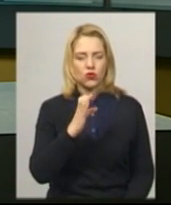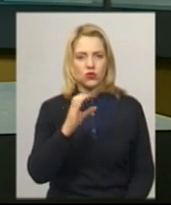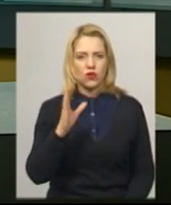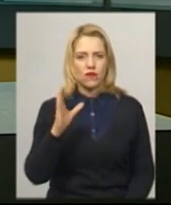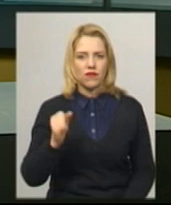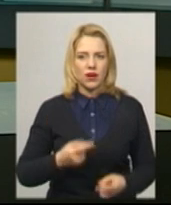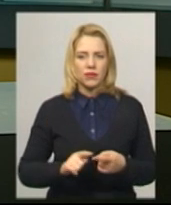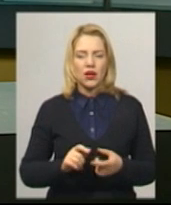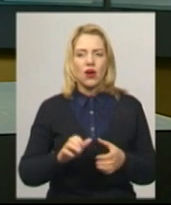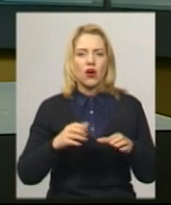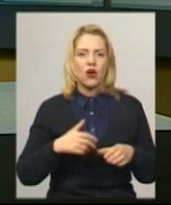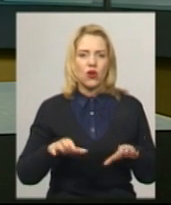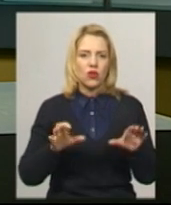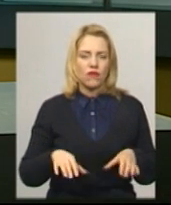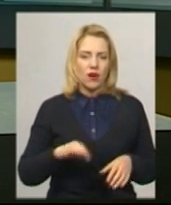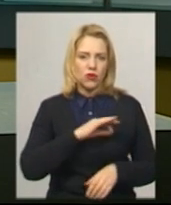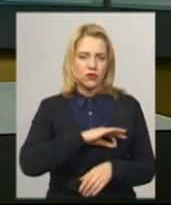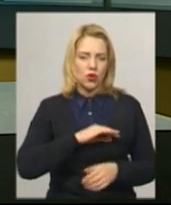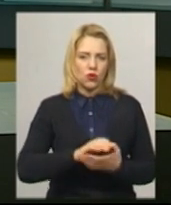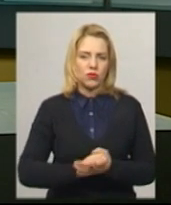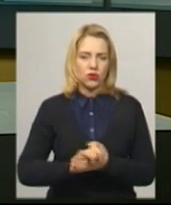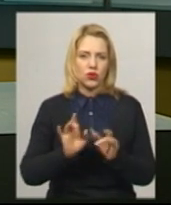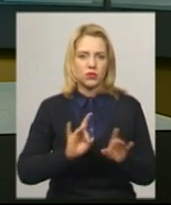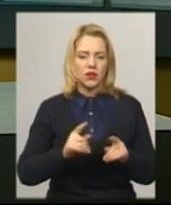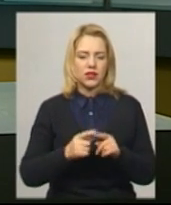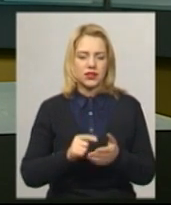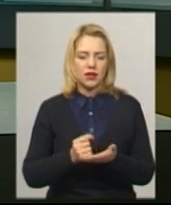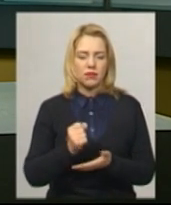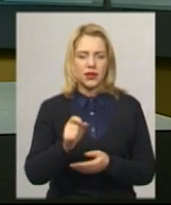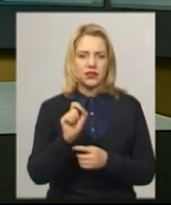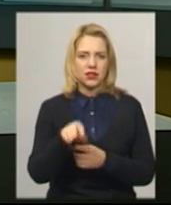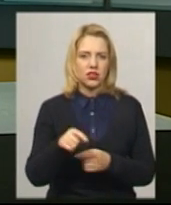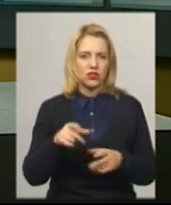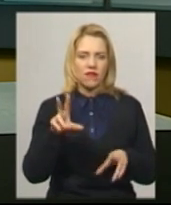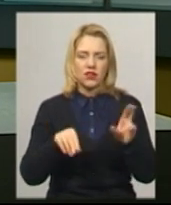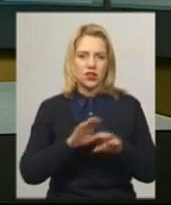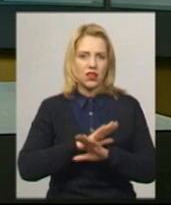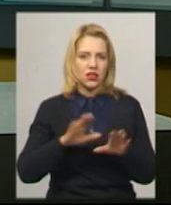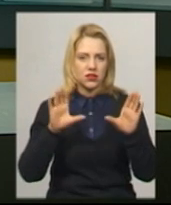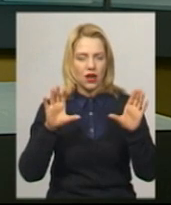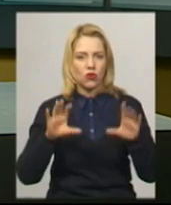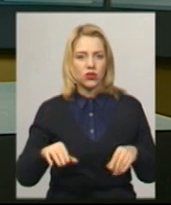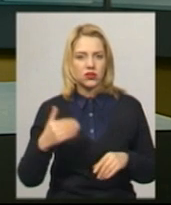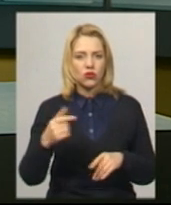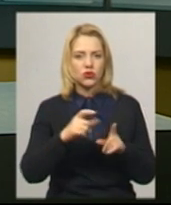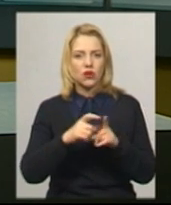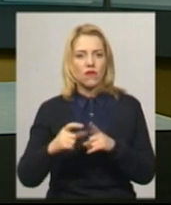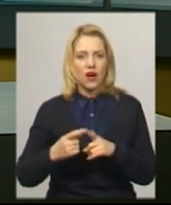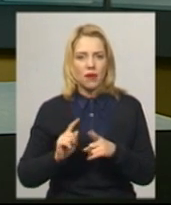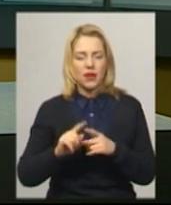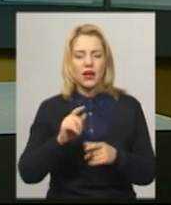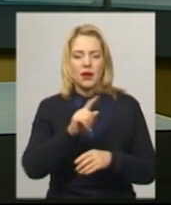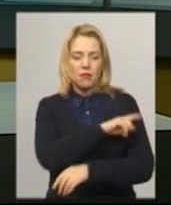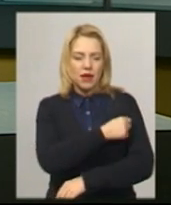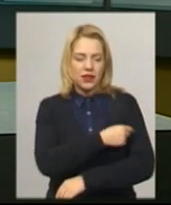комітету Юрій Сторожук розповідає, це призначення працівники лікарні вважають незаконним. За його словами, медики звернулися із